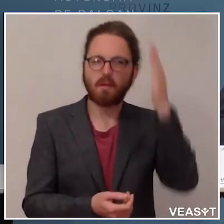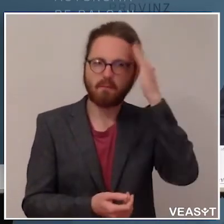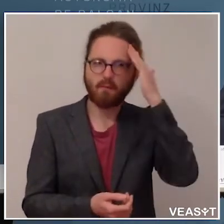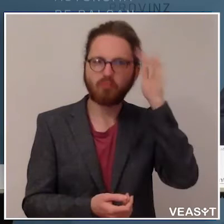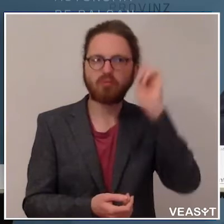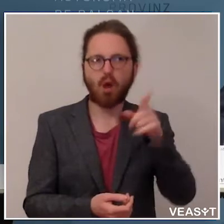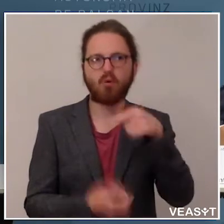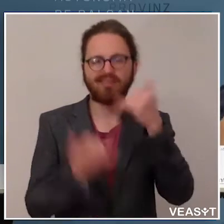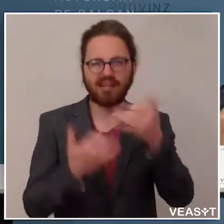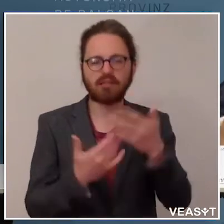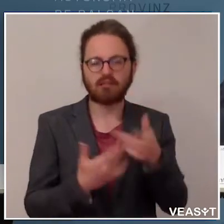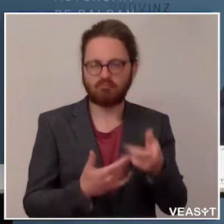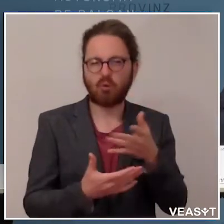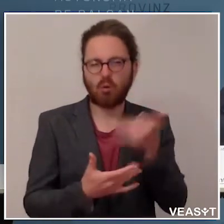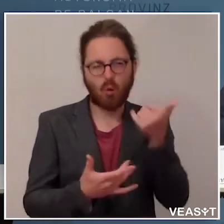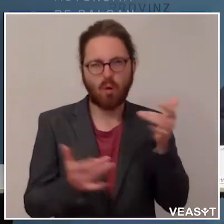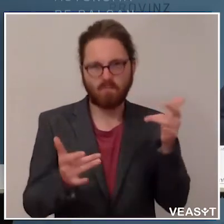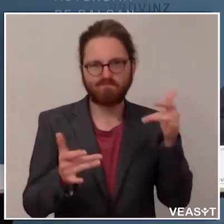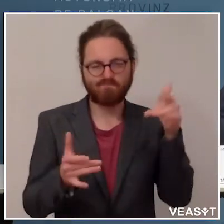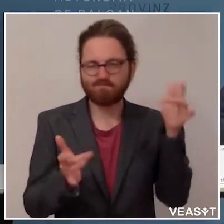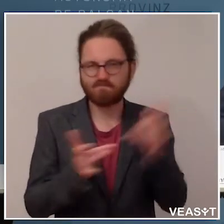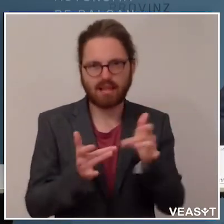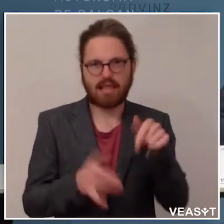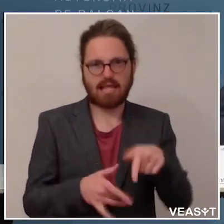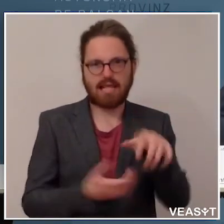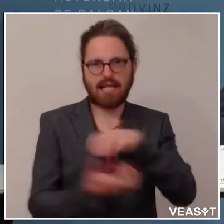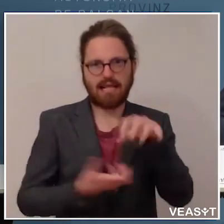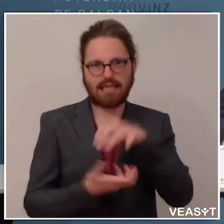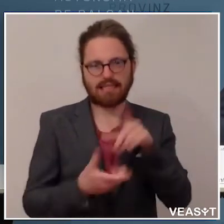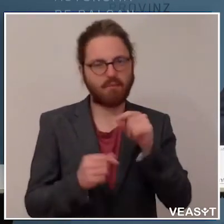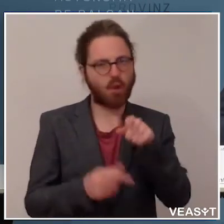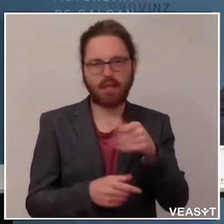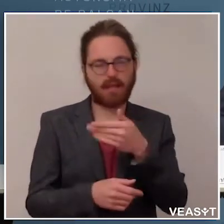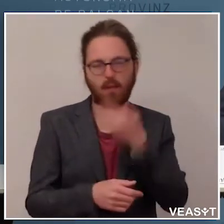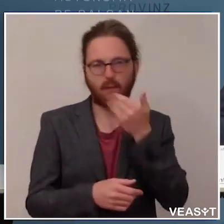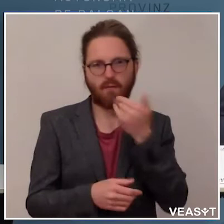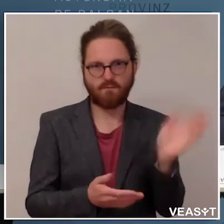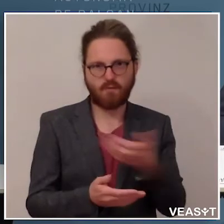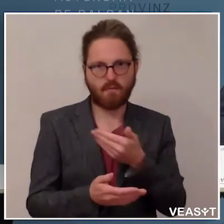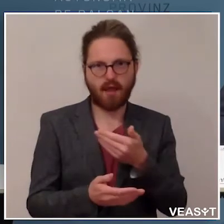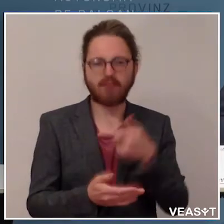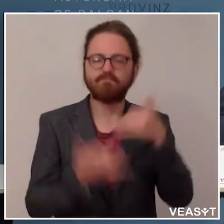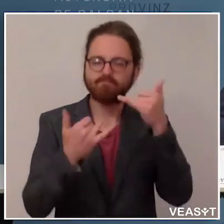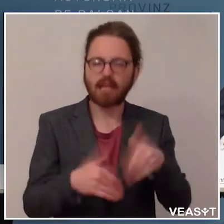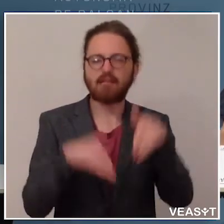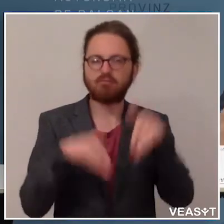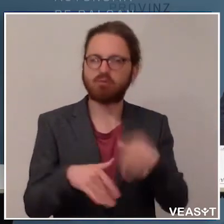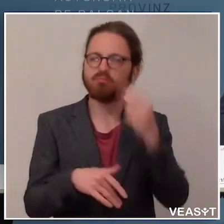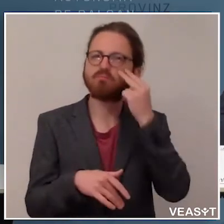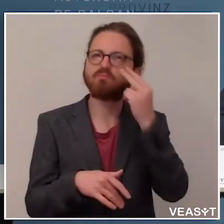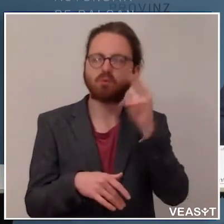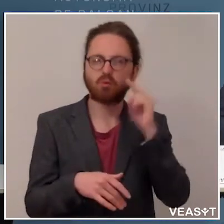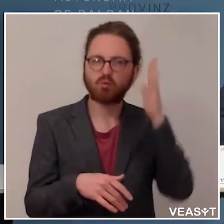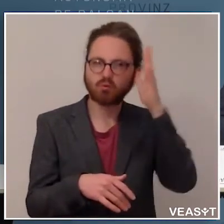nach dieser schweren Krise oder inmitten noch dieser schweren Krise, es ist ja nicht zu Ende, jetzt aber auch Zuversicht zu schaffen, Möglichkeiten